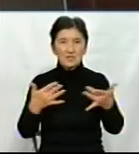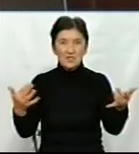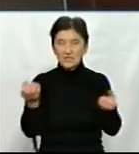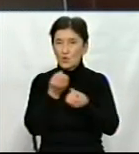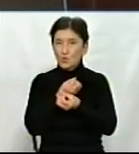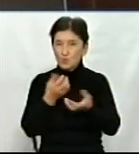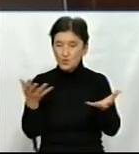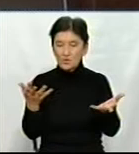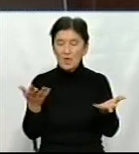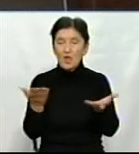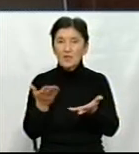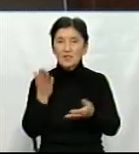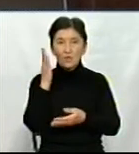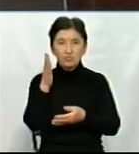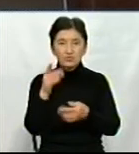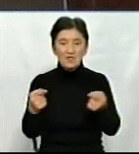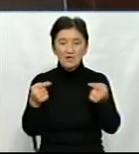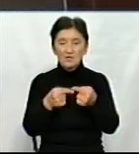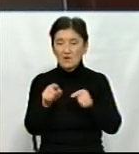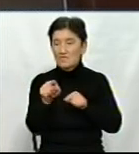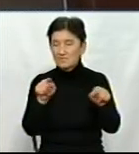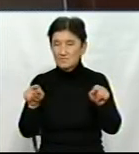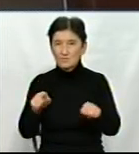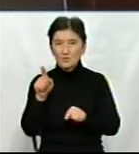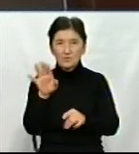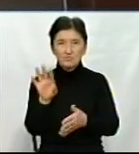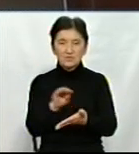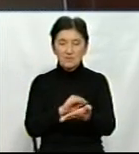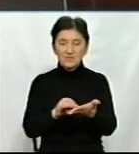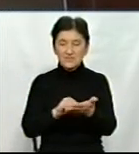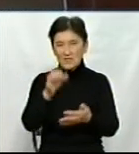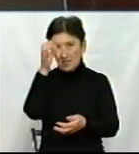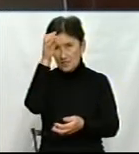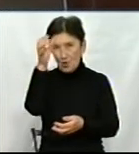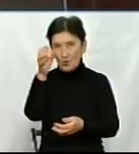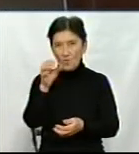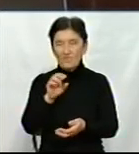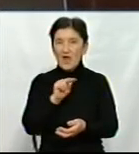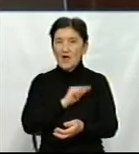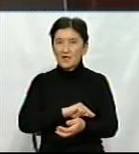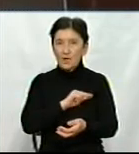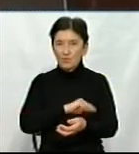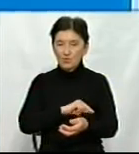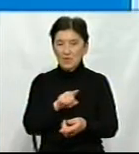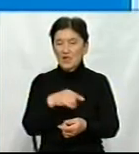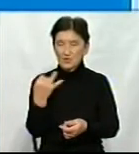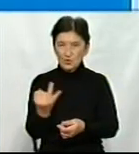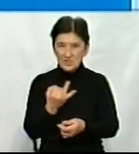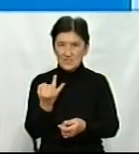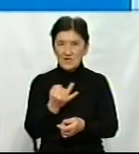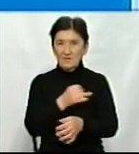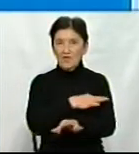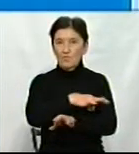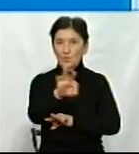визначаємо, які це будуть культури, і по яких вони будуть писати свої наукові роботи. Тому дуже цікавий проєкт, і